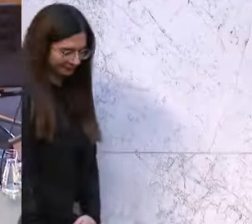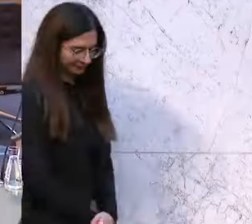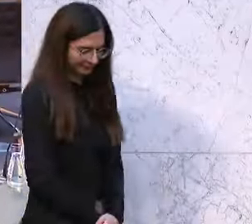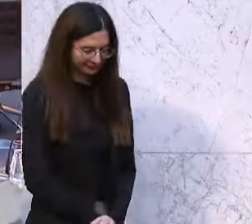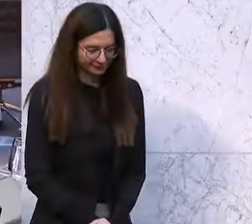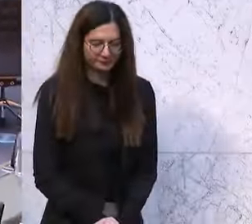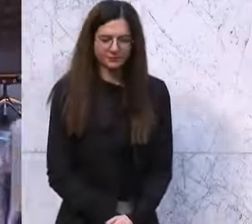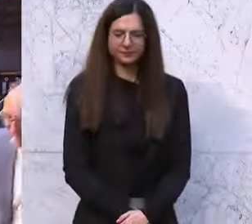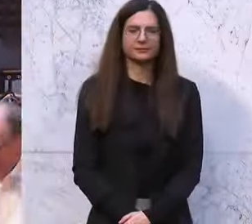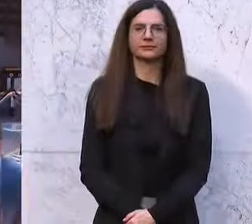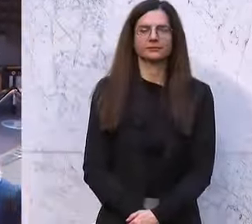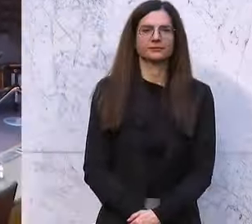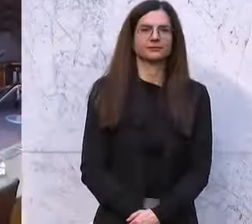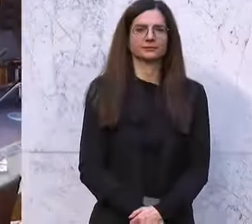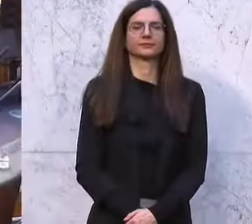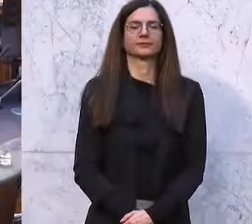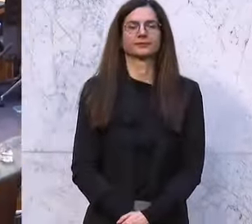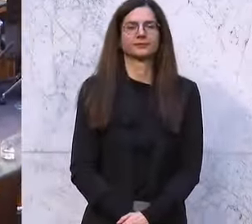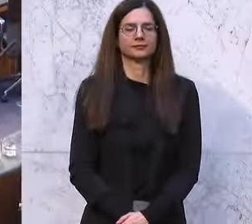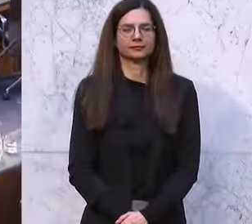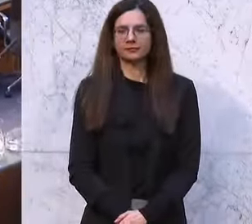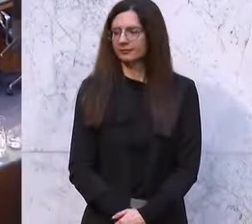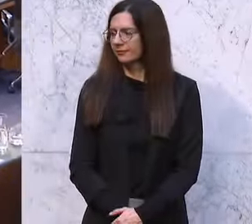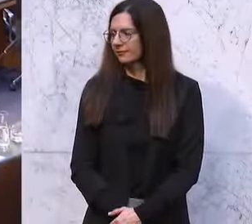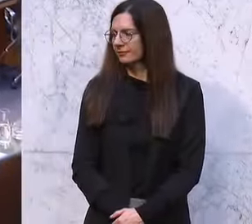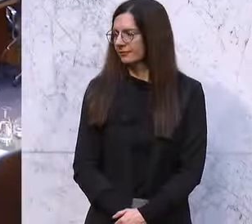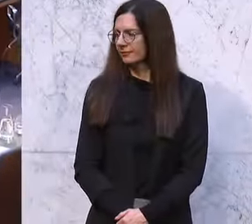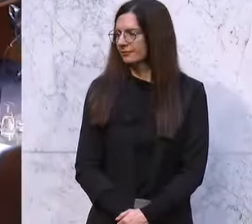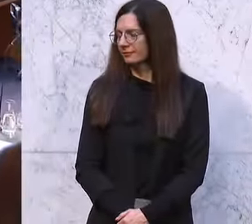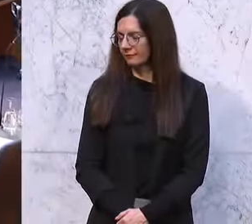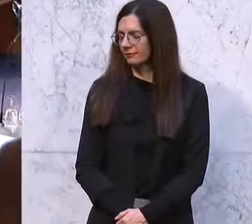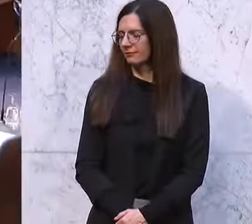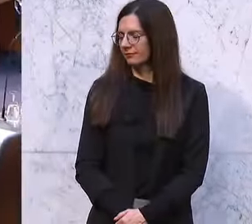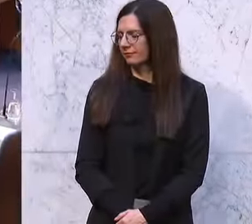Nach der Rede von Herbert Kickl haben sich noch zumindest zwei weitere Redner zu Wort gemeldet.